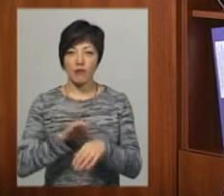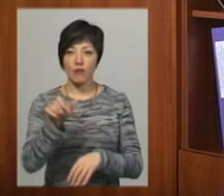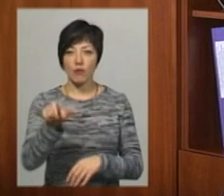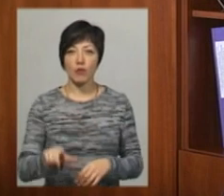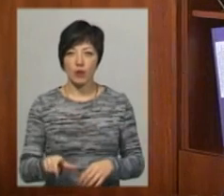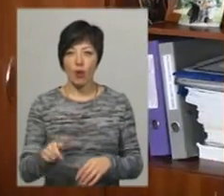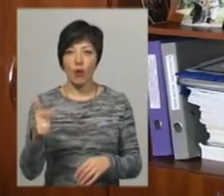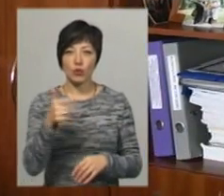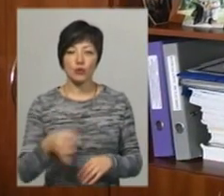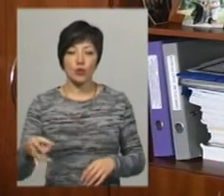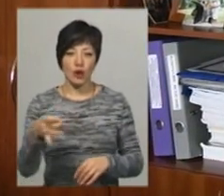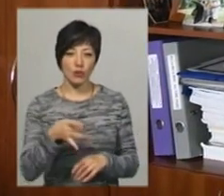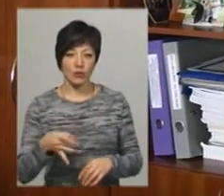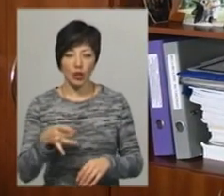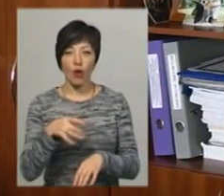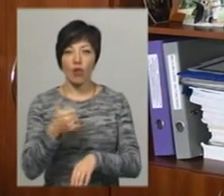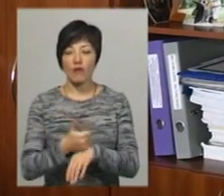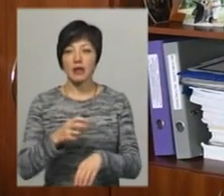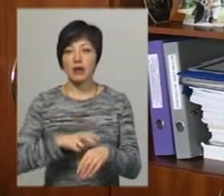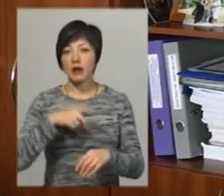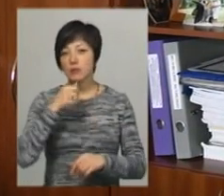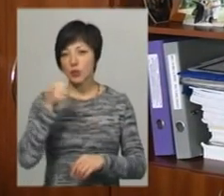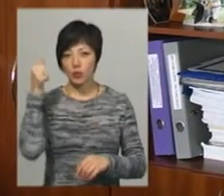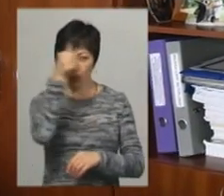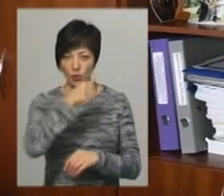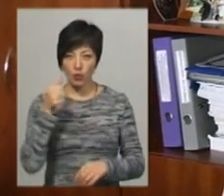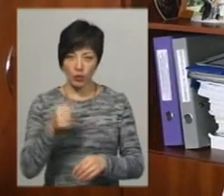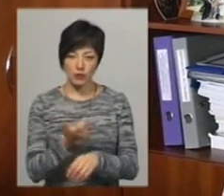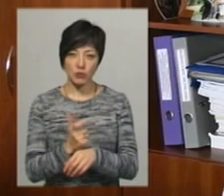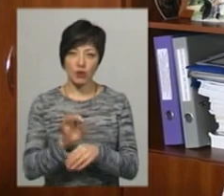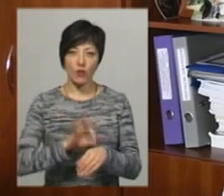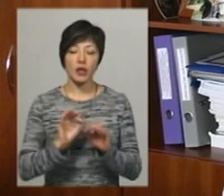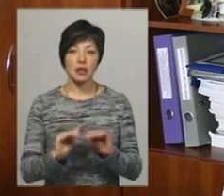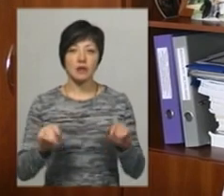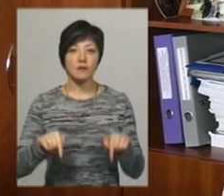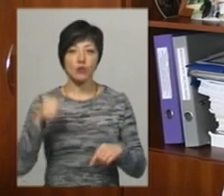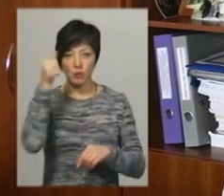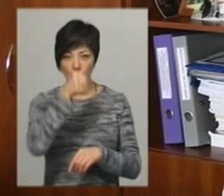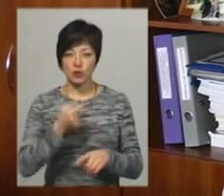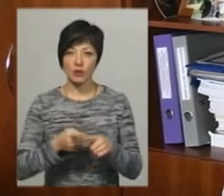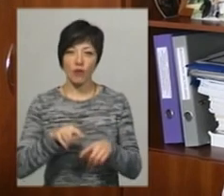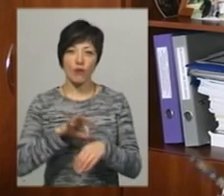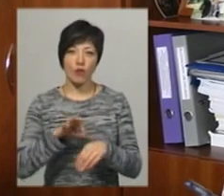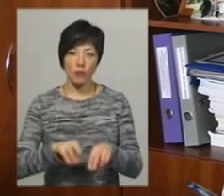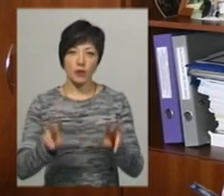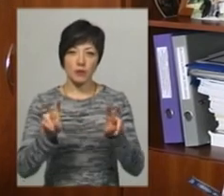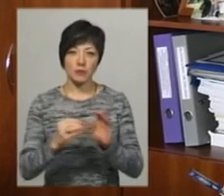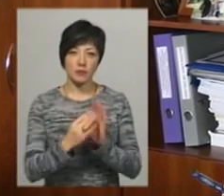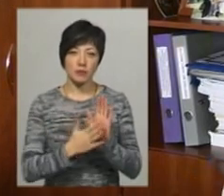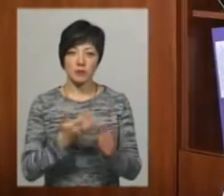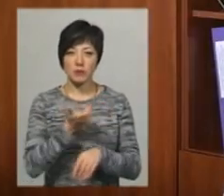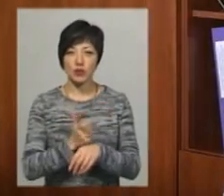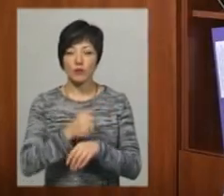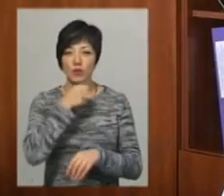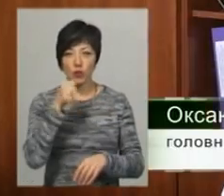Городокського району. Оксана Підубна каже, минулого року на КІР здебільшого хворіли діти. Цьогоріч цю хворобу діагностують більше у